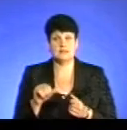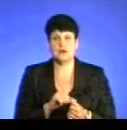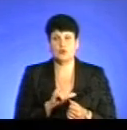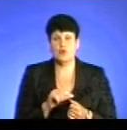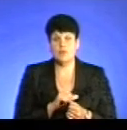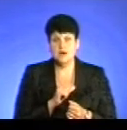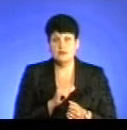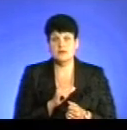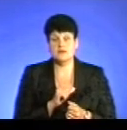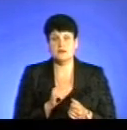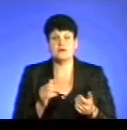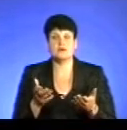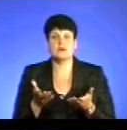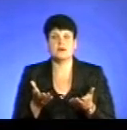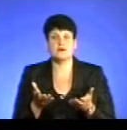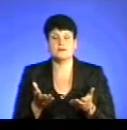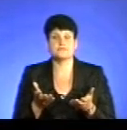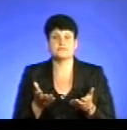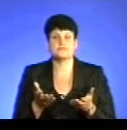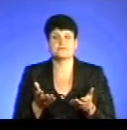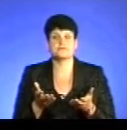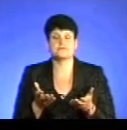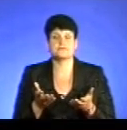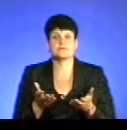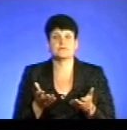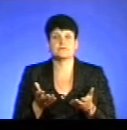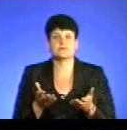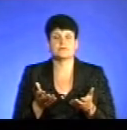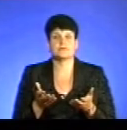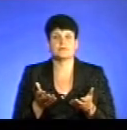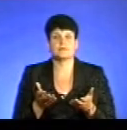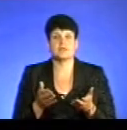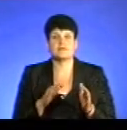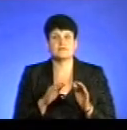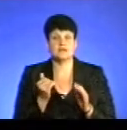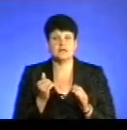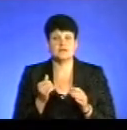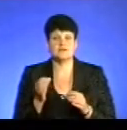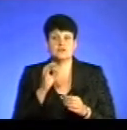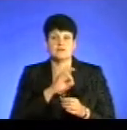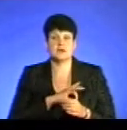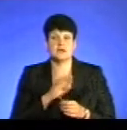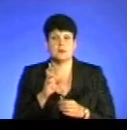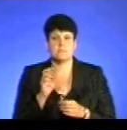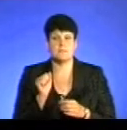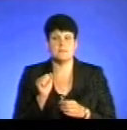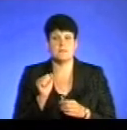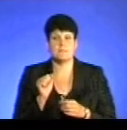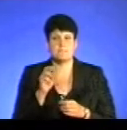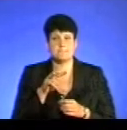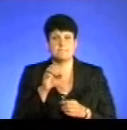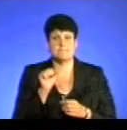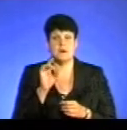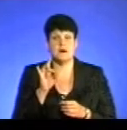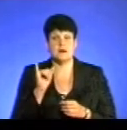яка викликана вживанням барбітуральним, тобто тієї саме марихани,